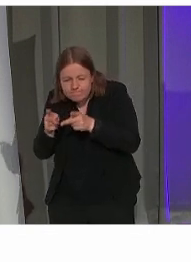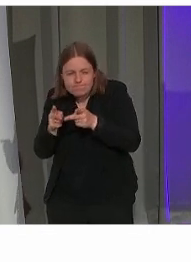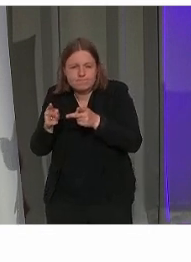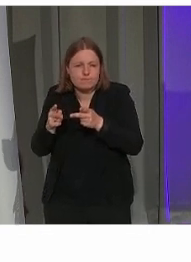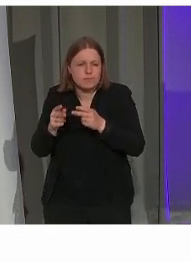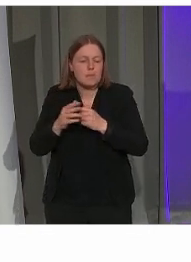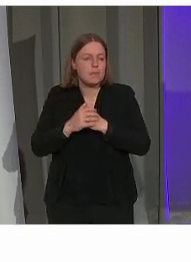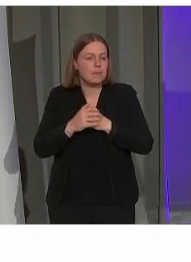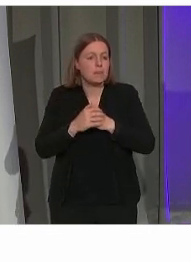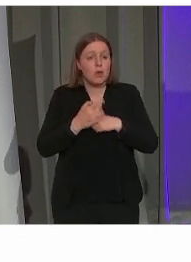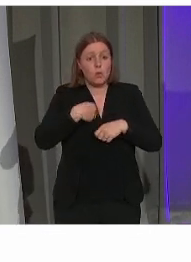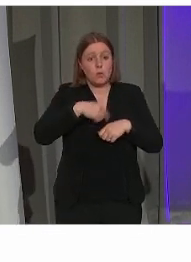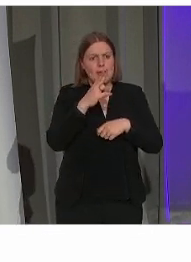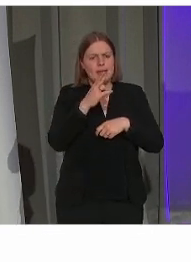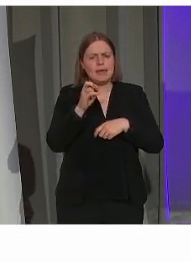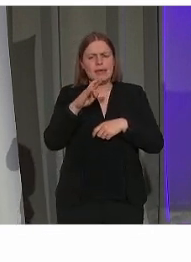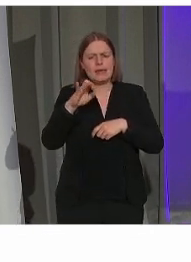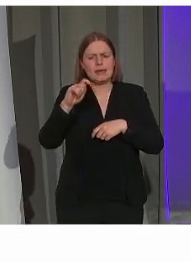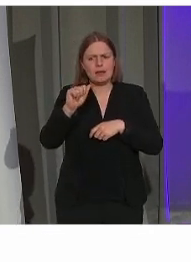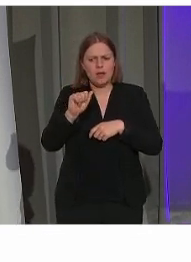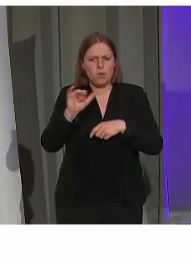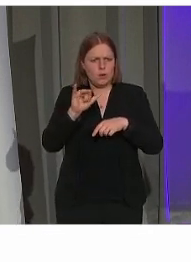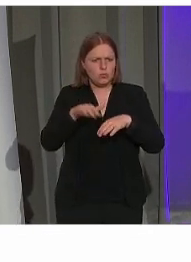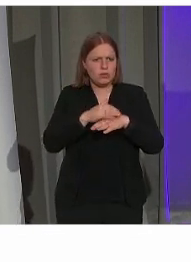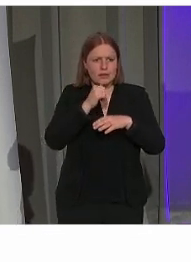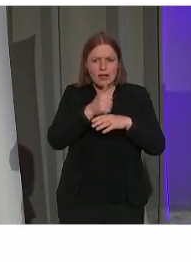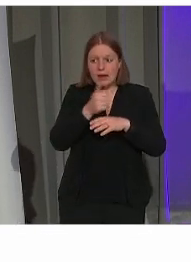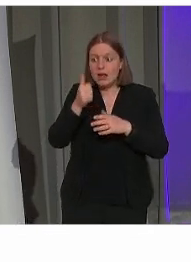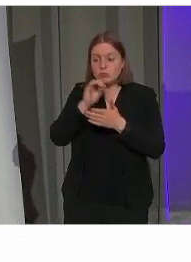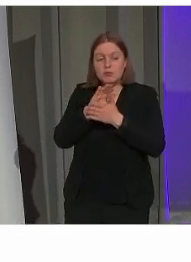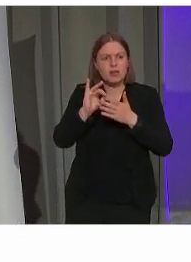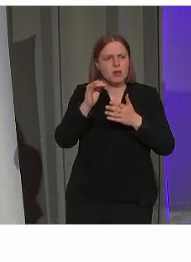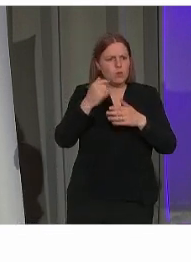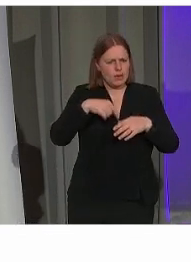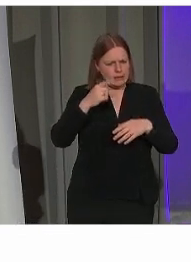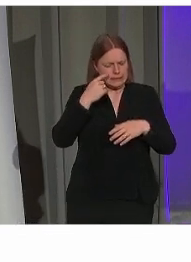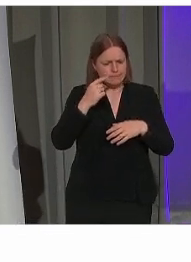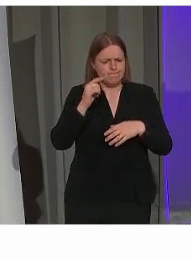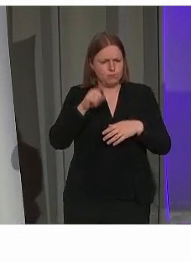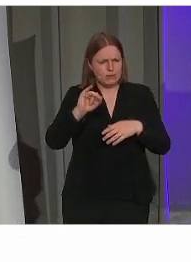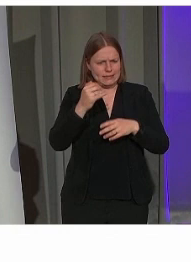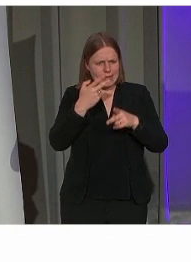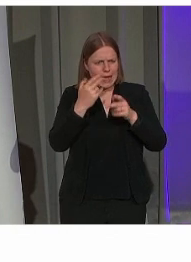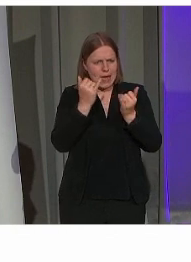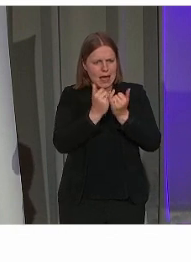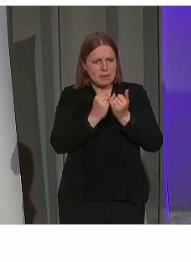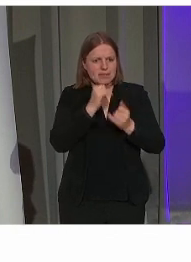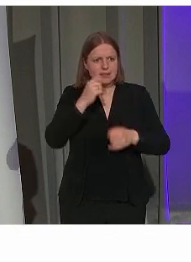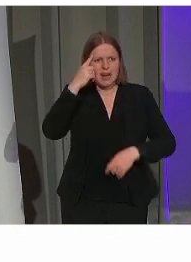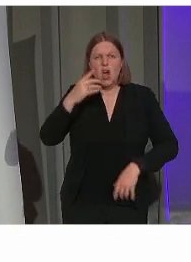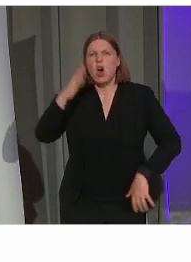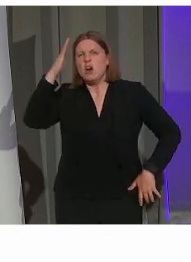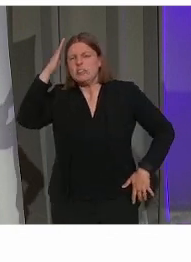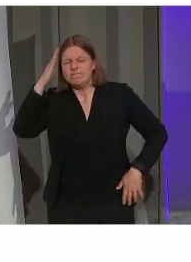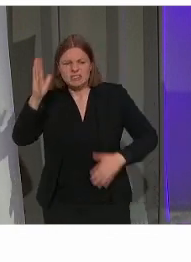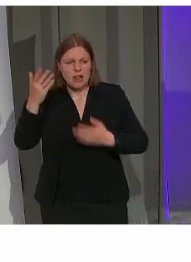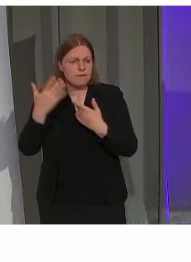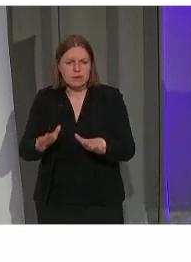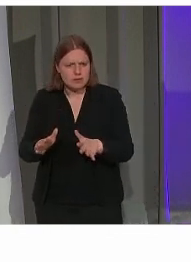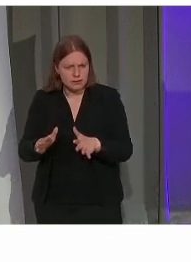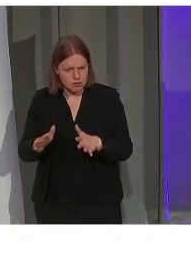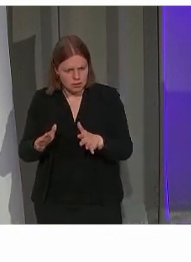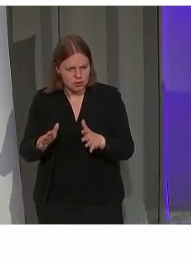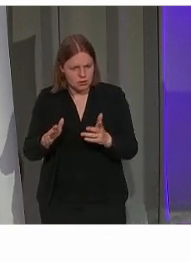Wat we hier niet proberen te doen, is voorbij dat gevoel van verlies gaan als er aanpassingen moeten gebeuren aan dat erfgoed. Want we kunnen dat niet zomaar